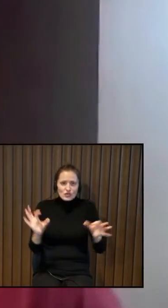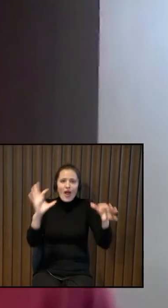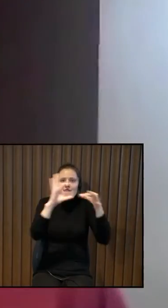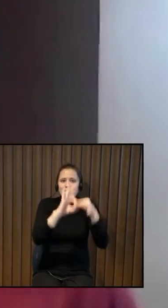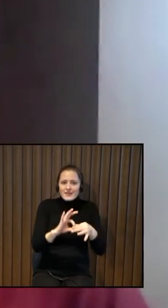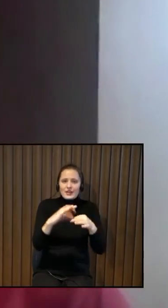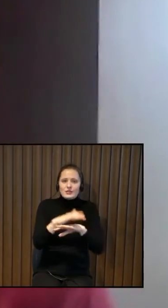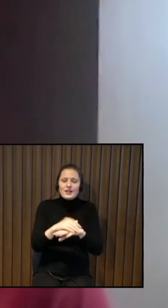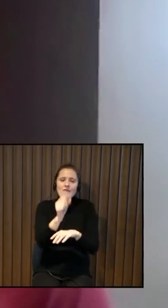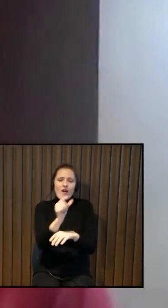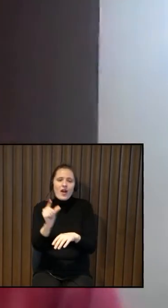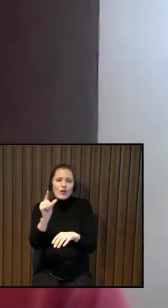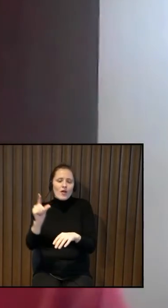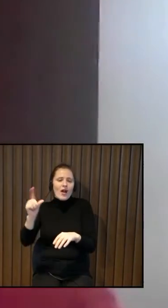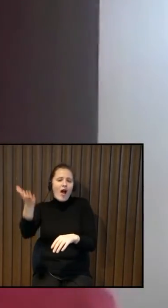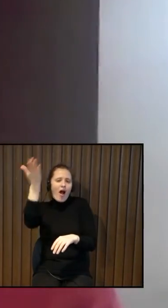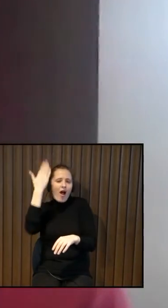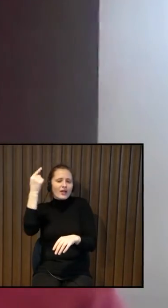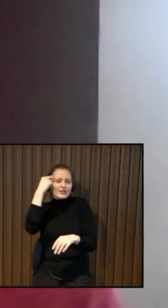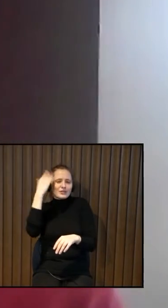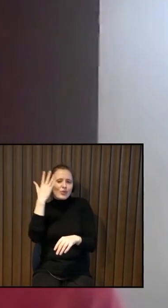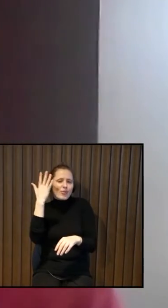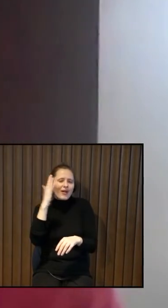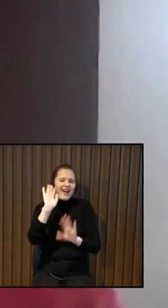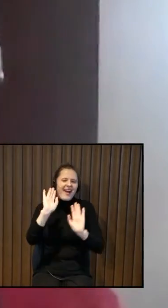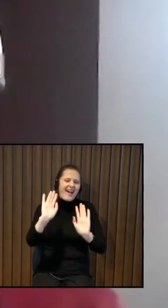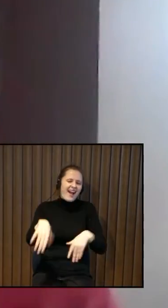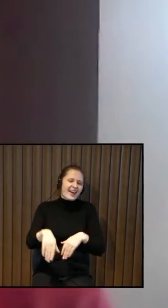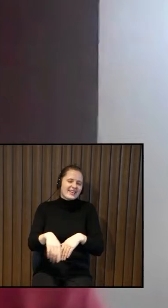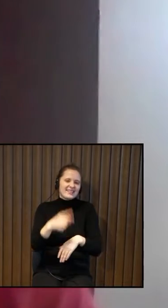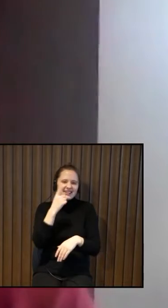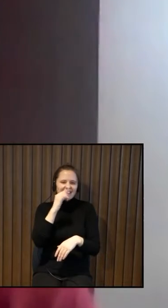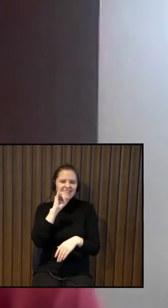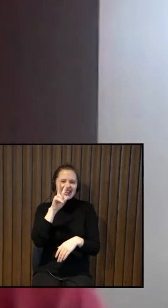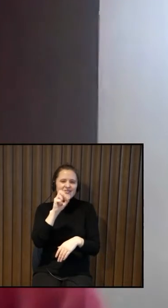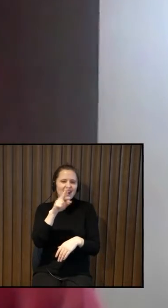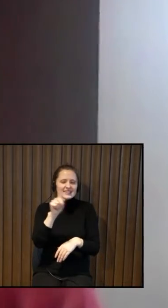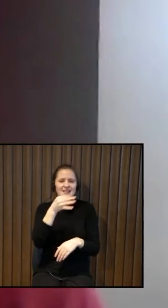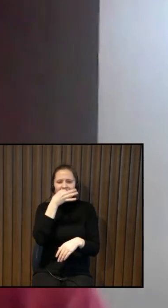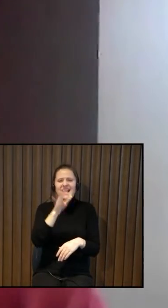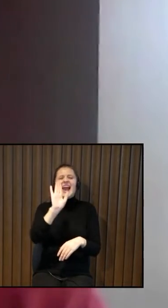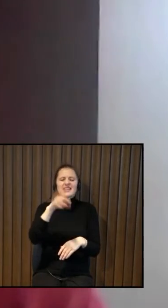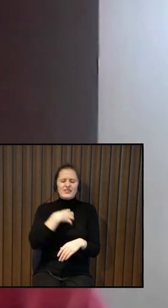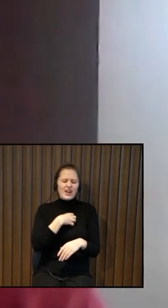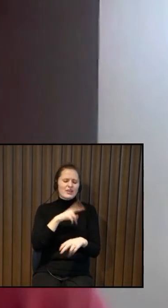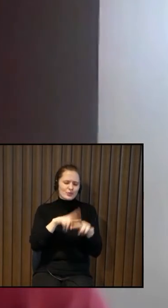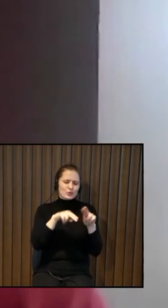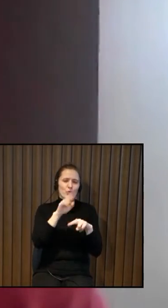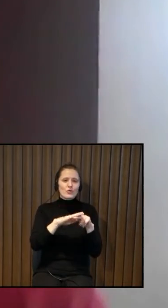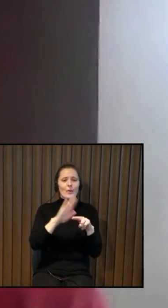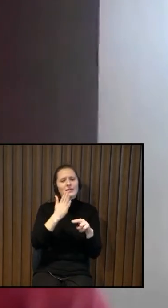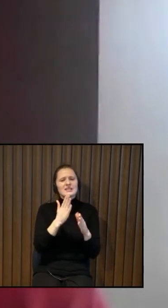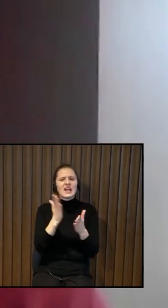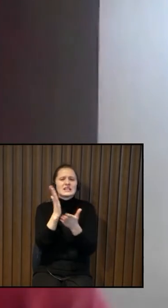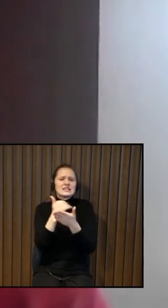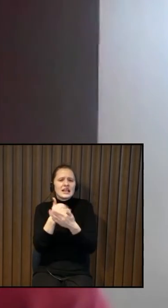aizvienu vairāku sabiedrību. Agrāk likās, ai, nu tā kā tikko Ivars teica, ai, nu ja viņiem vajag, mēs uzbūvēsim. Un tas tā kā nodala,